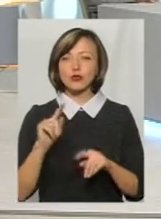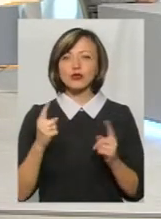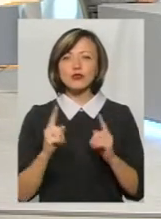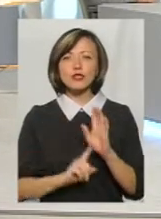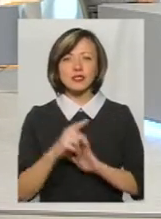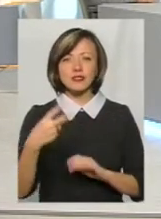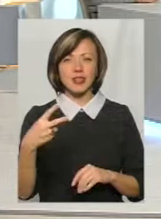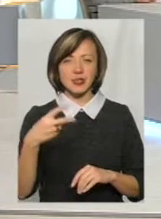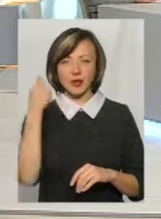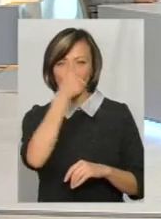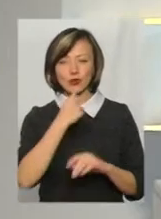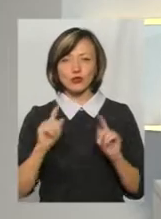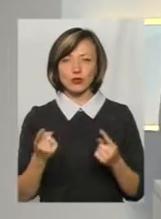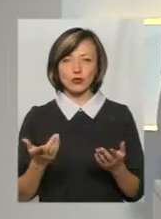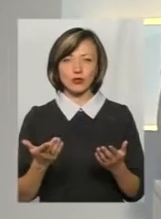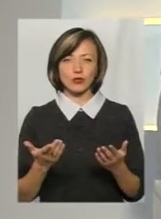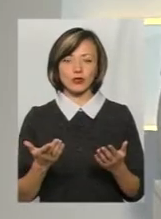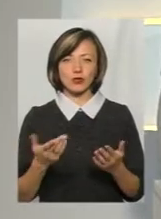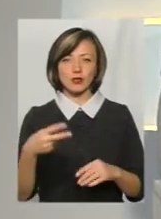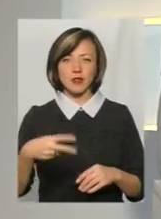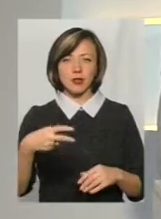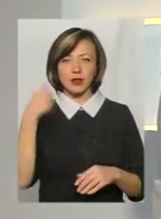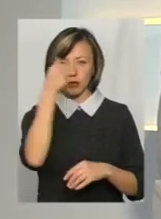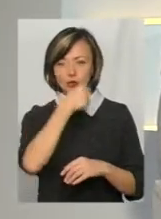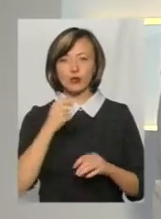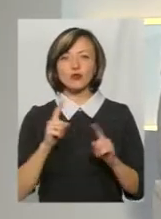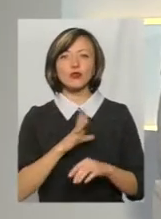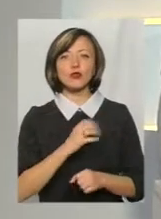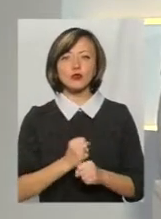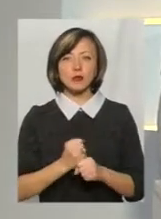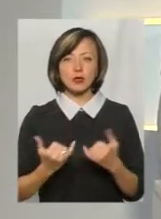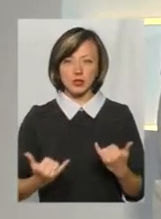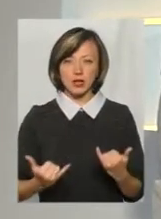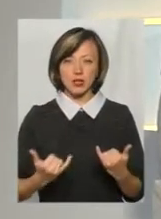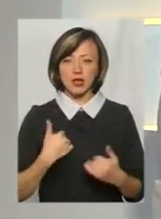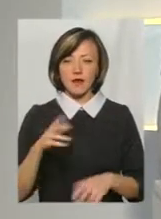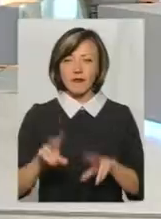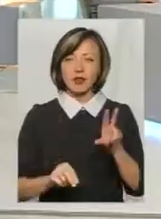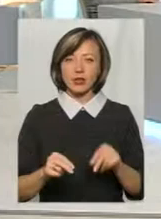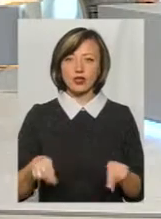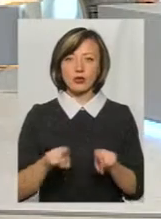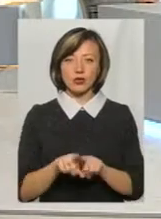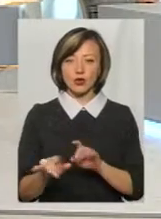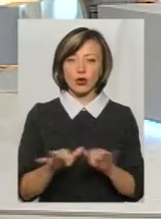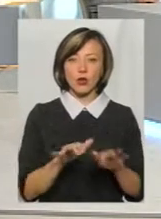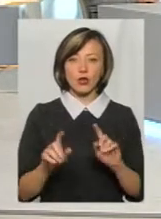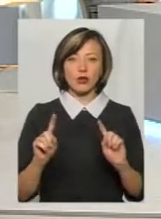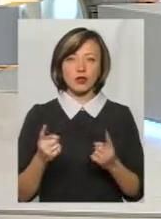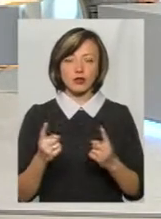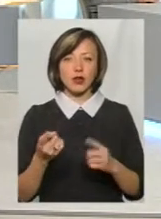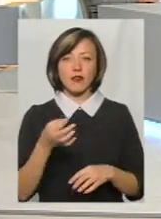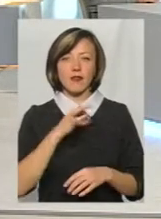з 2020 року? Ну чому з 2020 року? Дивіться, що було зроблено зараз? Я вважаю, що кроки надзвичайно